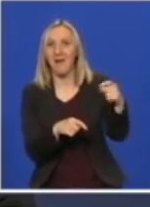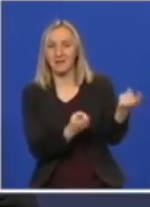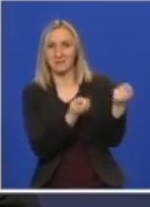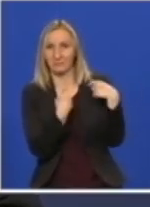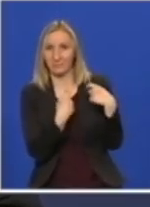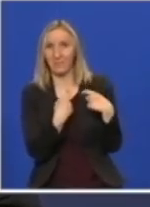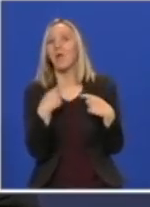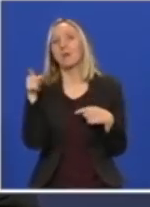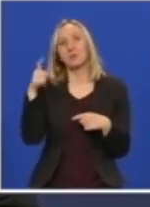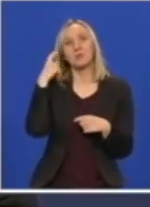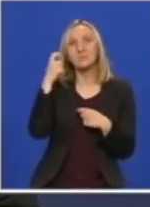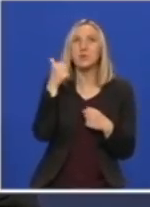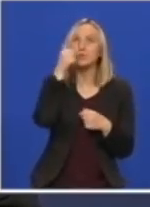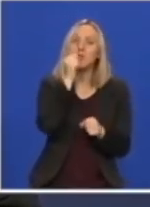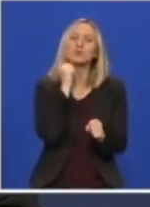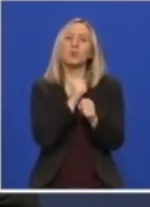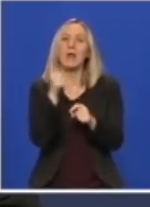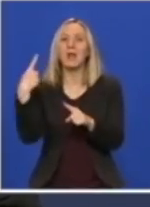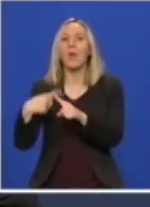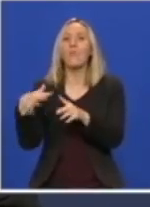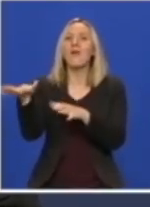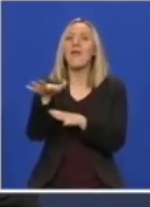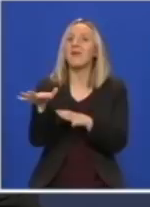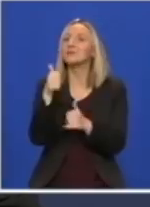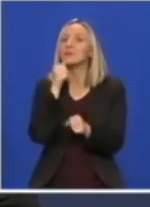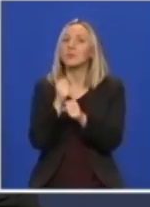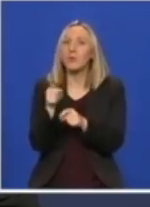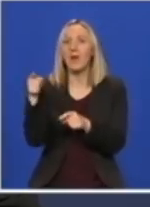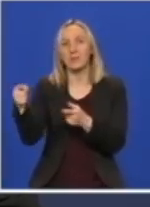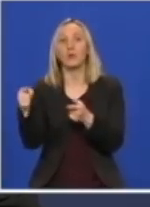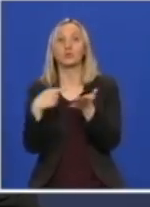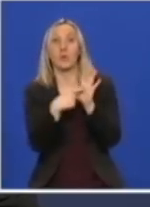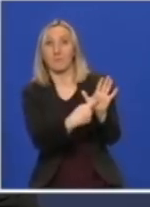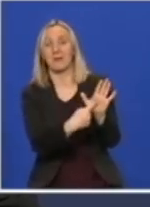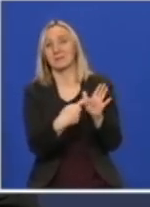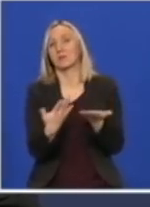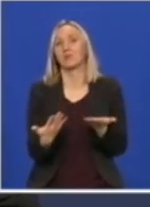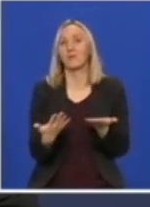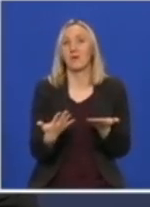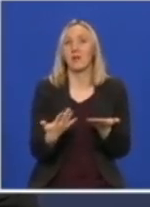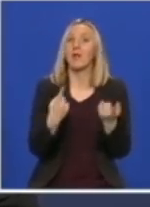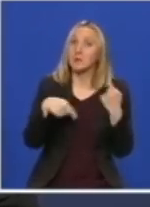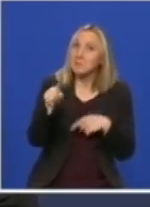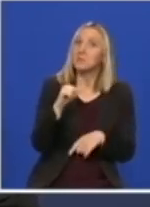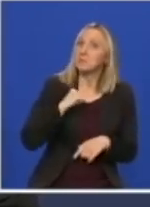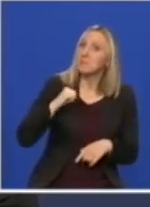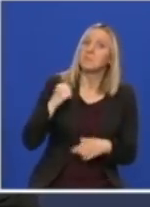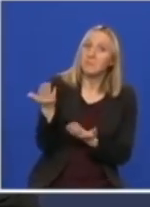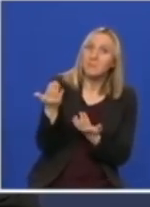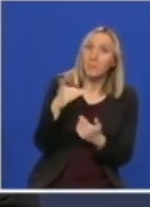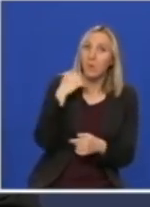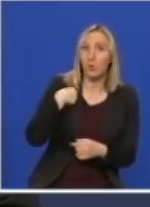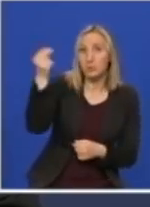preduzeli, koji su nam prikazali, gde mi i tekako smo imali šta da naučimo,